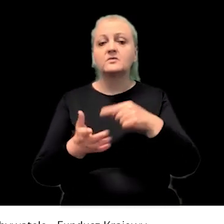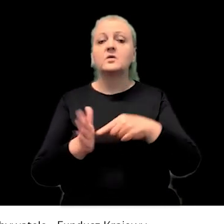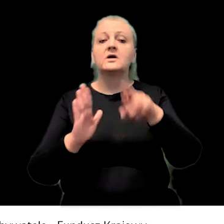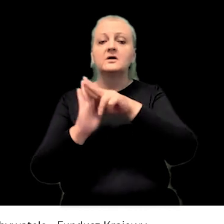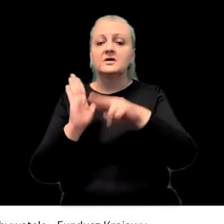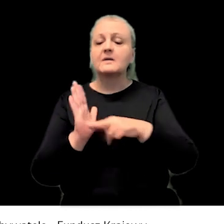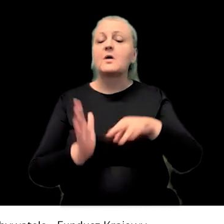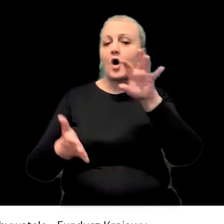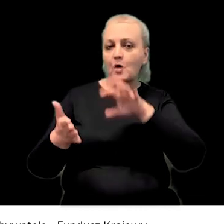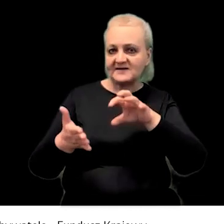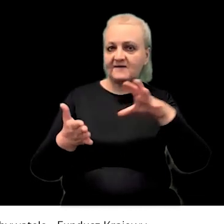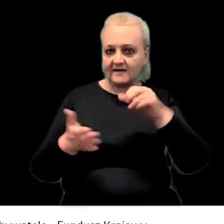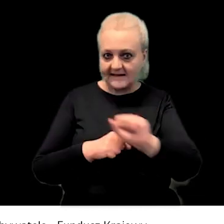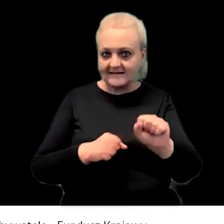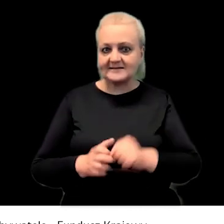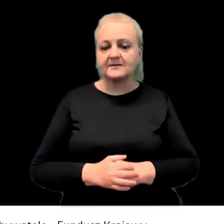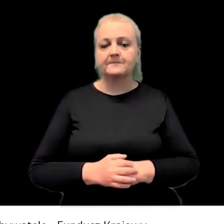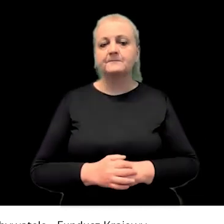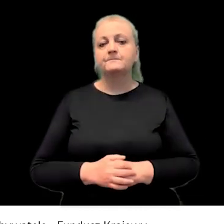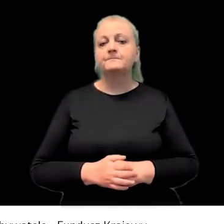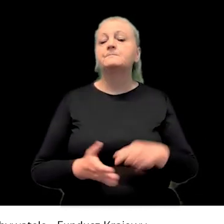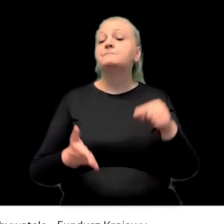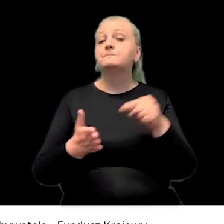pewno mamy, to co już wspominałam, czyli raporty z obserwacji,